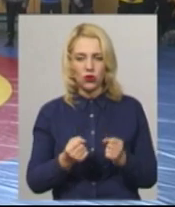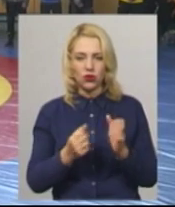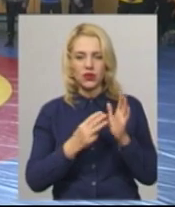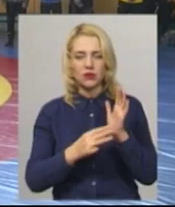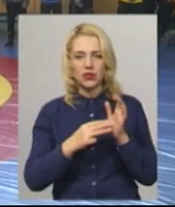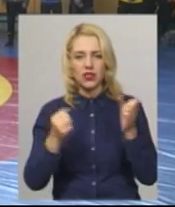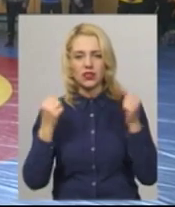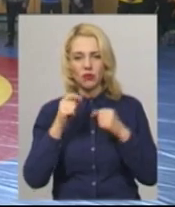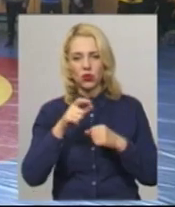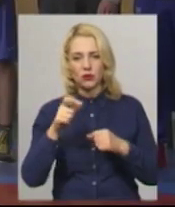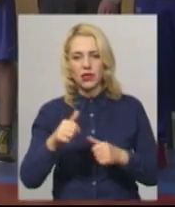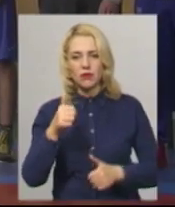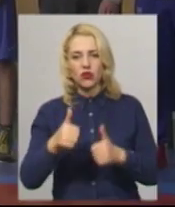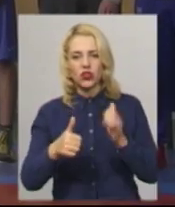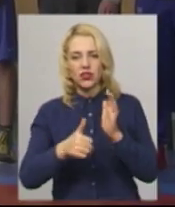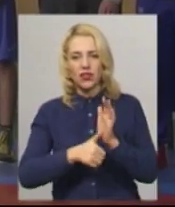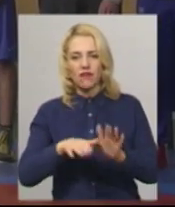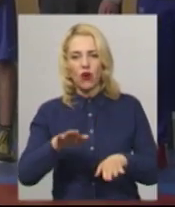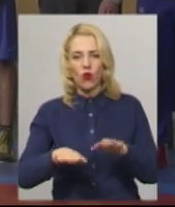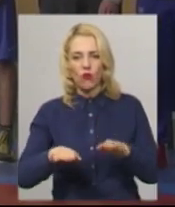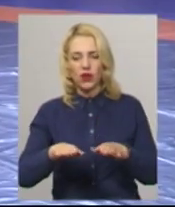змагаються у шести вагових категоріях.